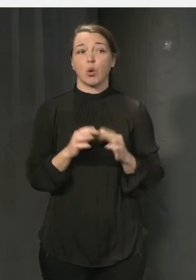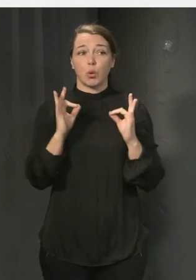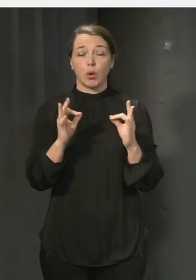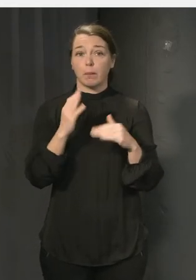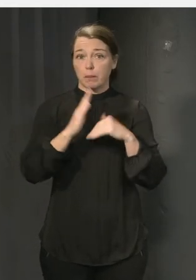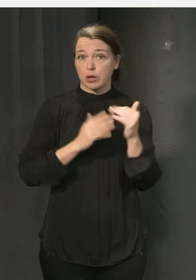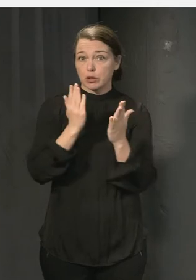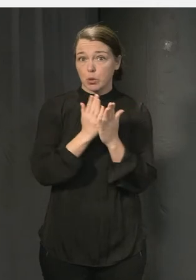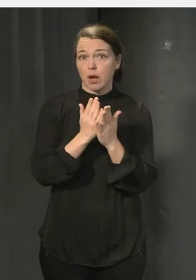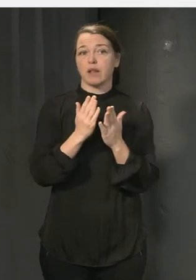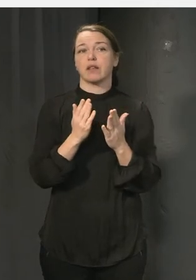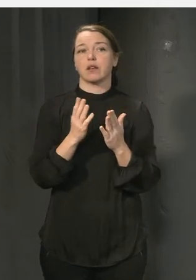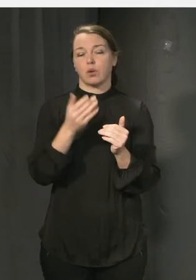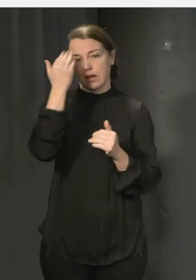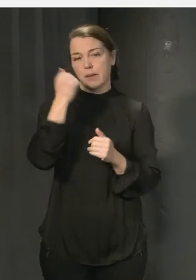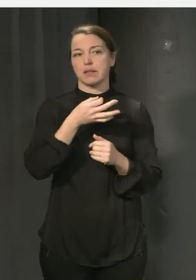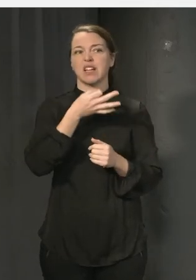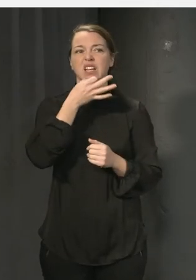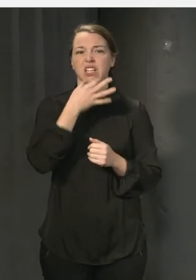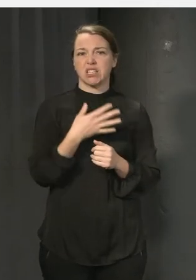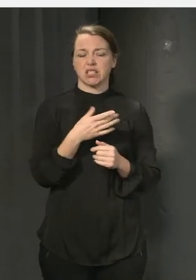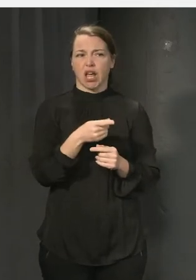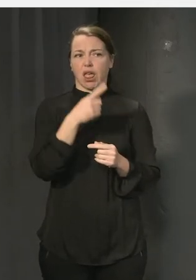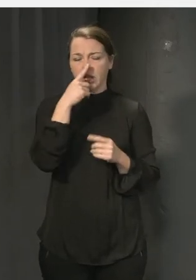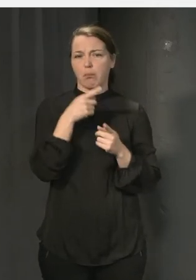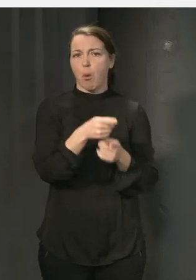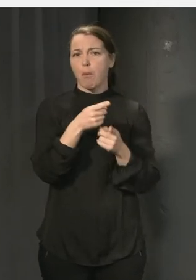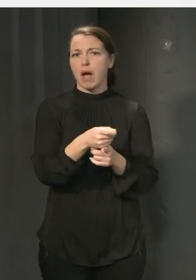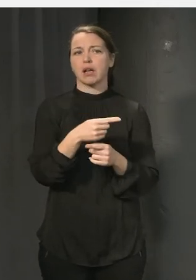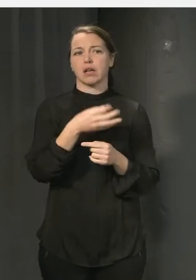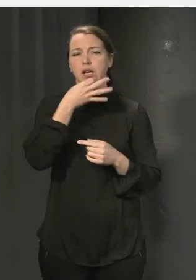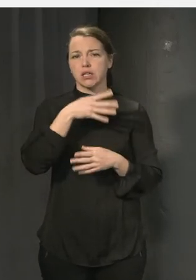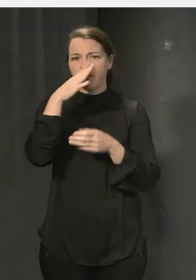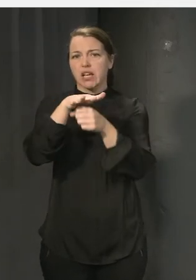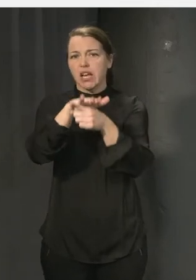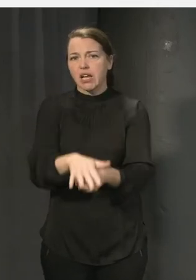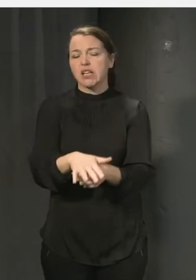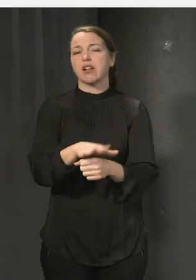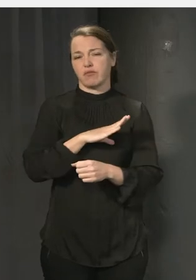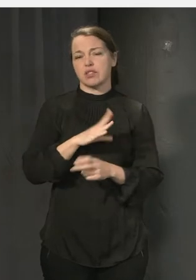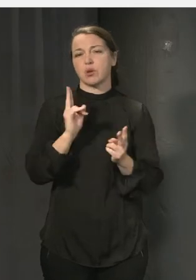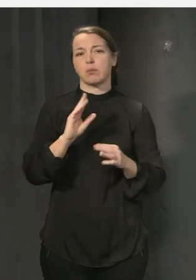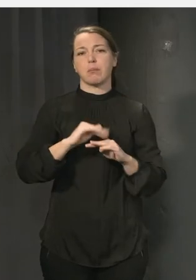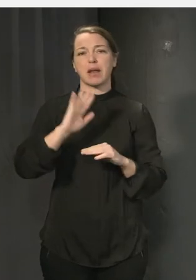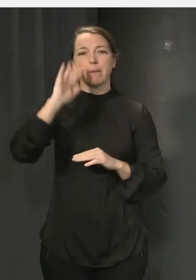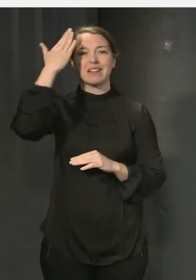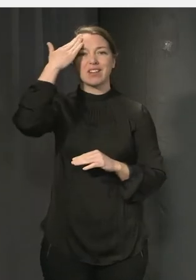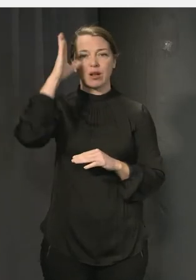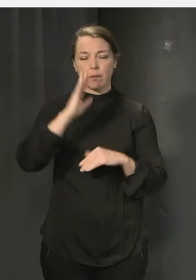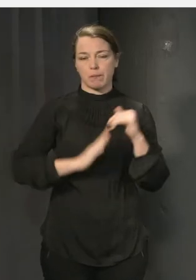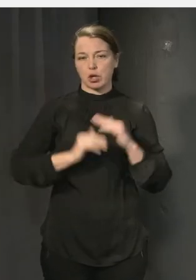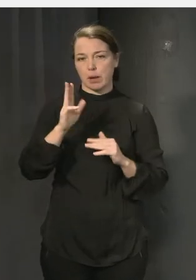risker då för kränkningar av mångar. Och det är klart att man har den erfarenheten och den kunskapen med sig idag när man utformar miljöer.